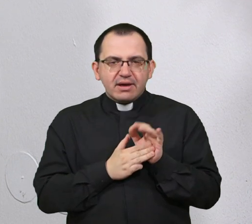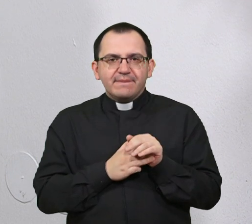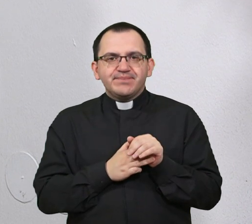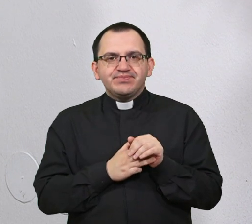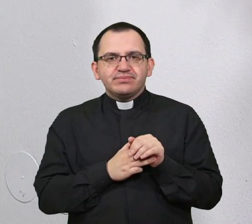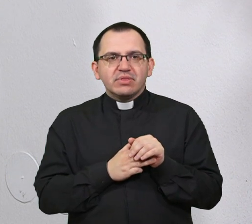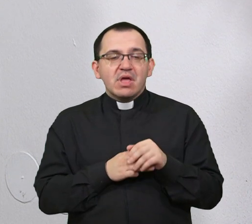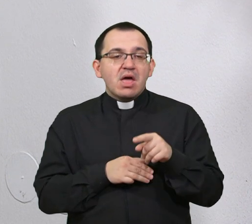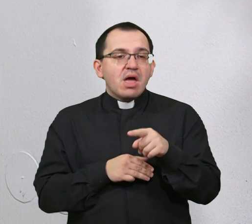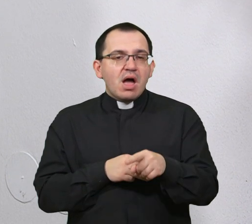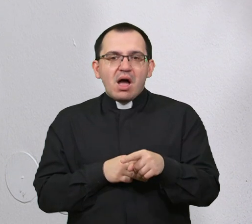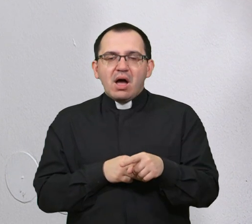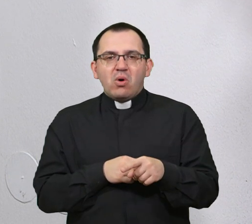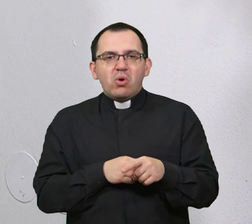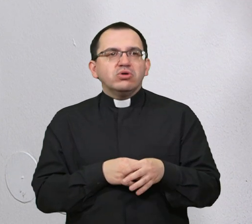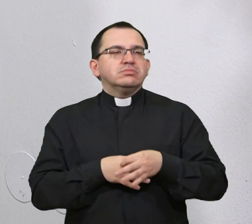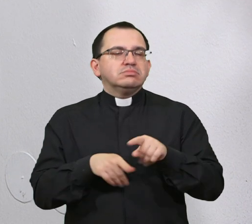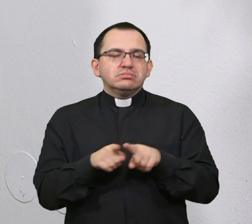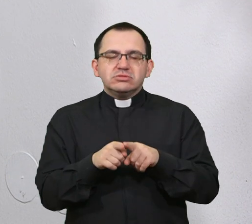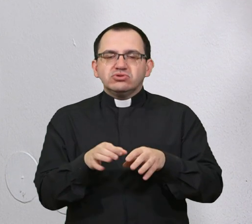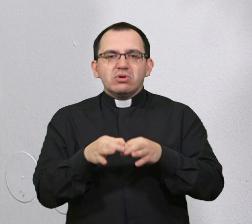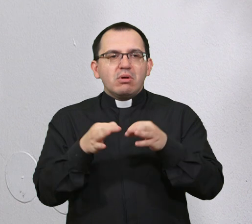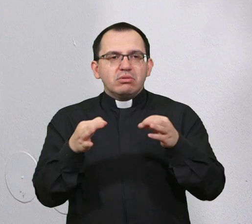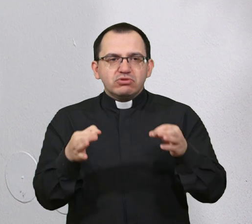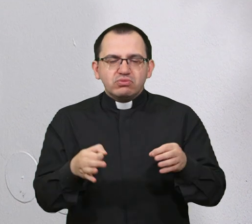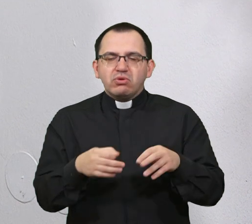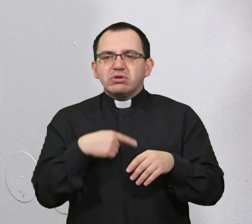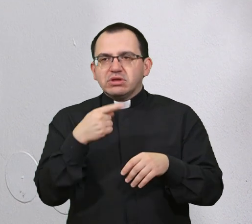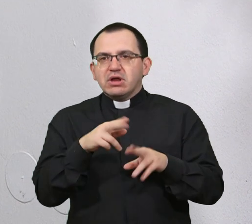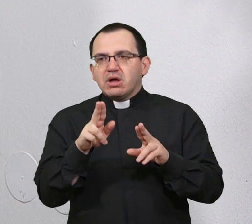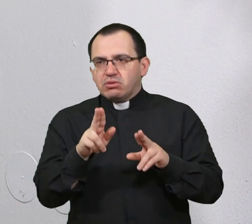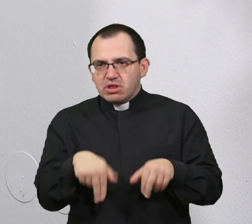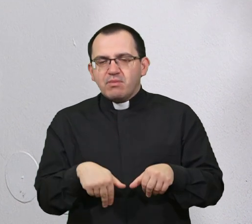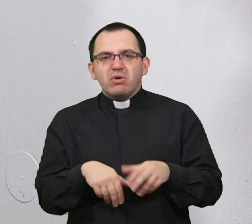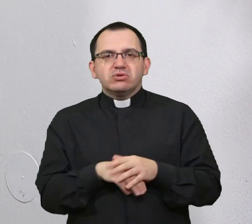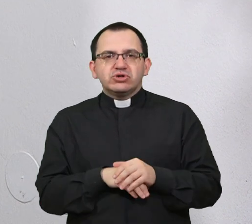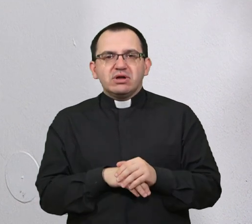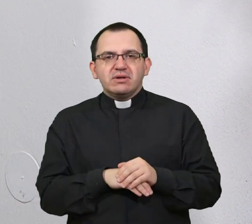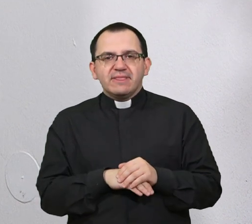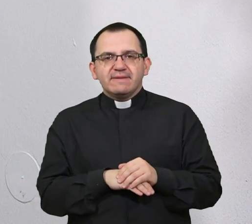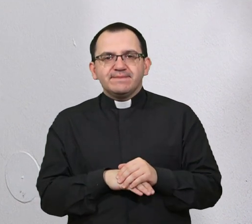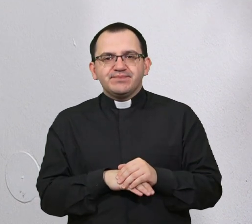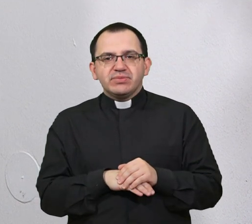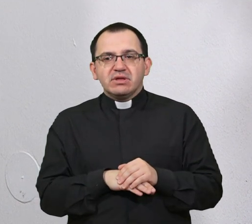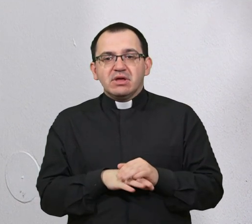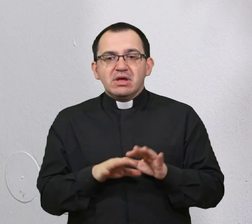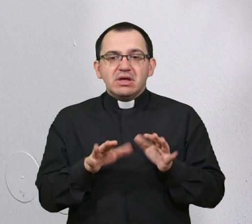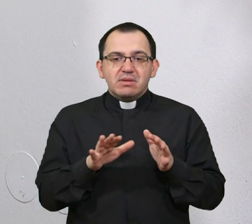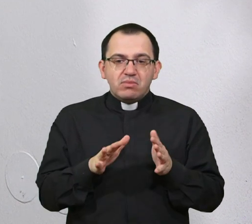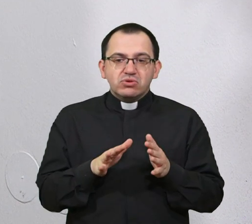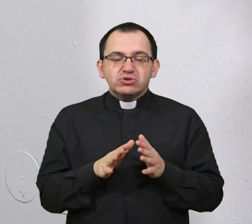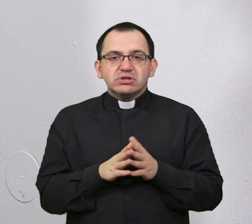koji je bio otvoreni za svako djelovanje. I možda,